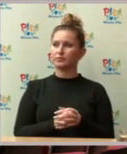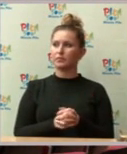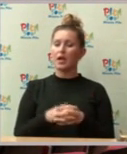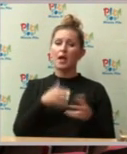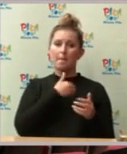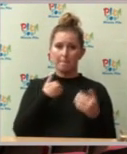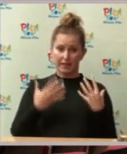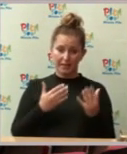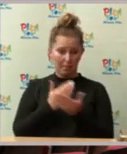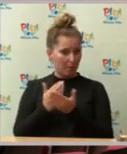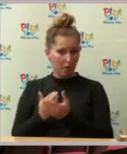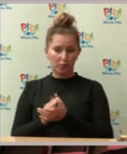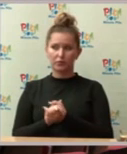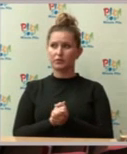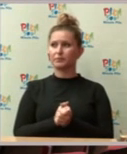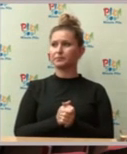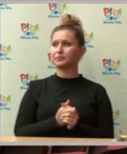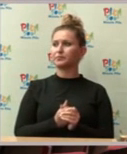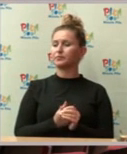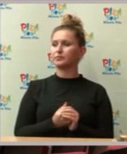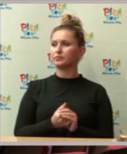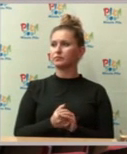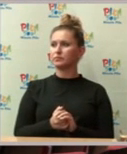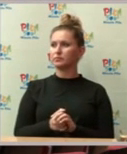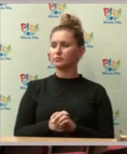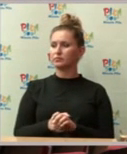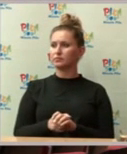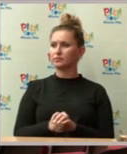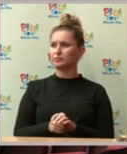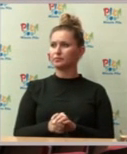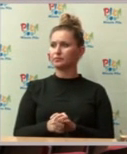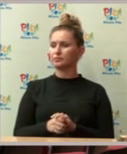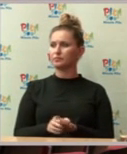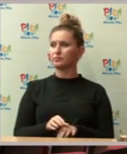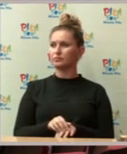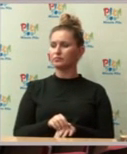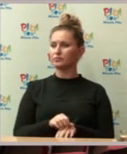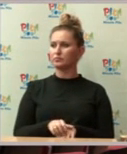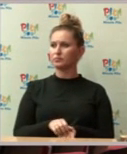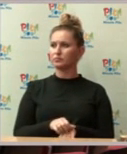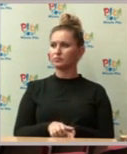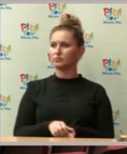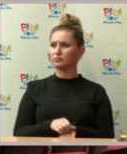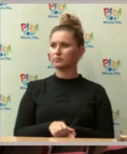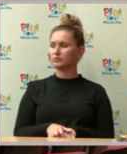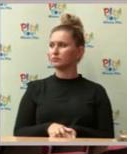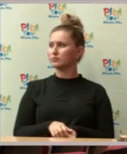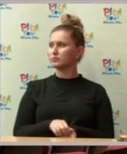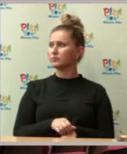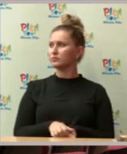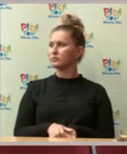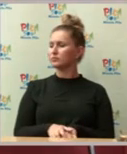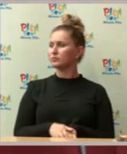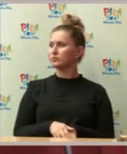Tylko jak jeszcze raz zaznaczam, tylko w granicach wyznaczonych prawem możemy się poruszać. Bardzo proszę.